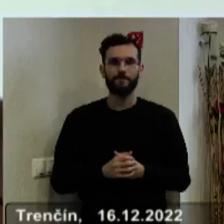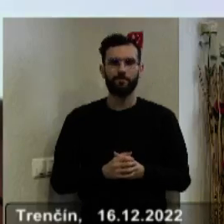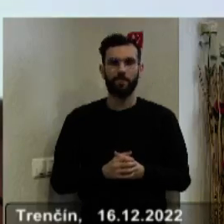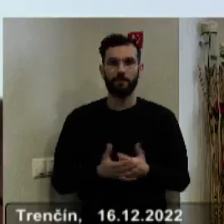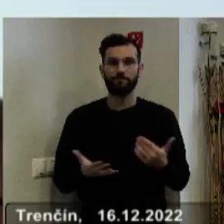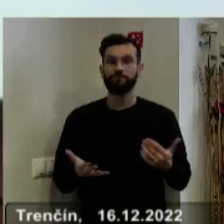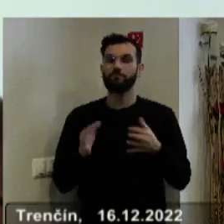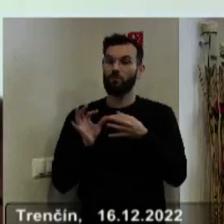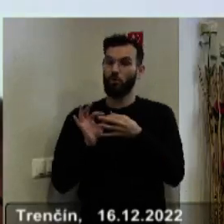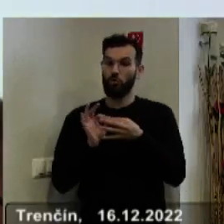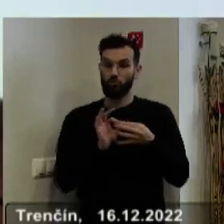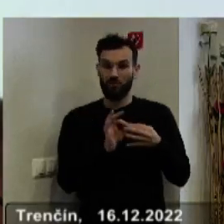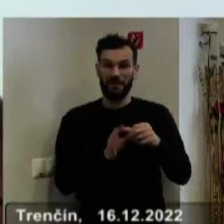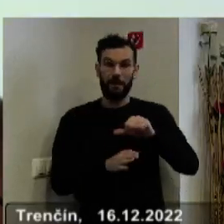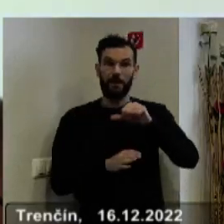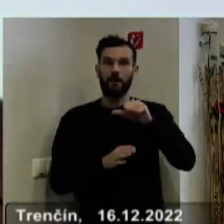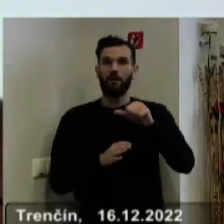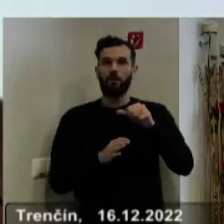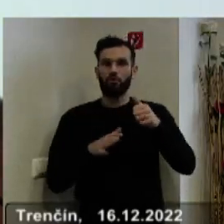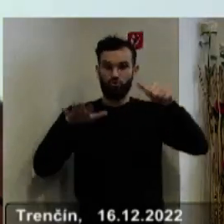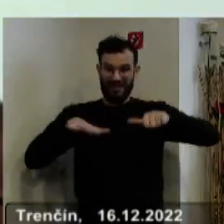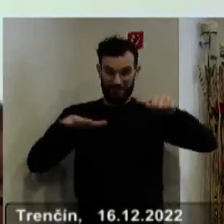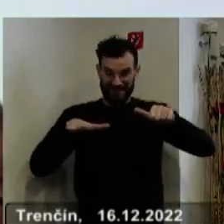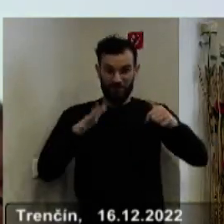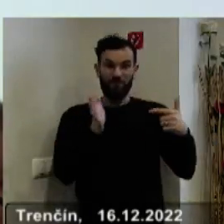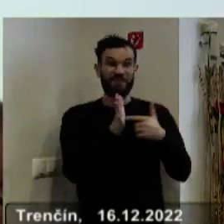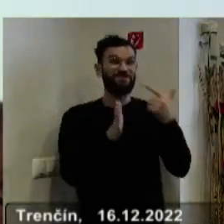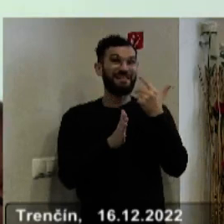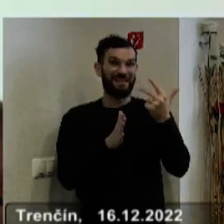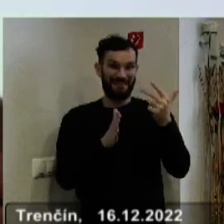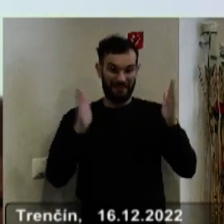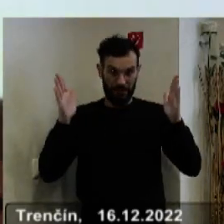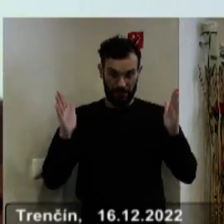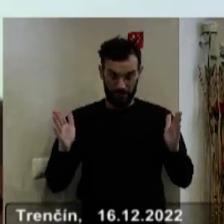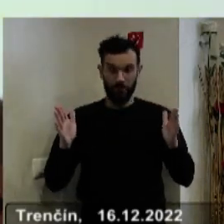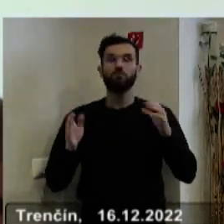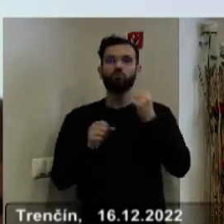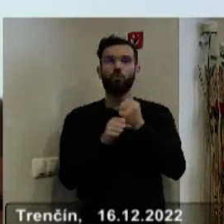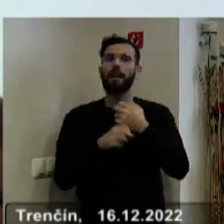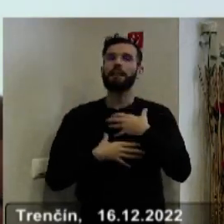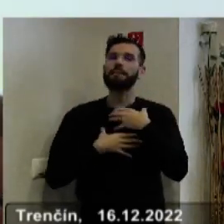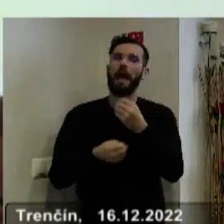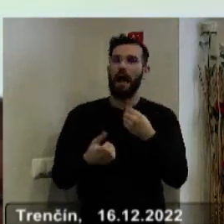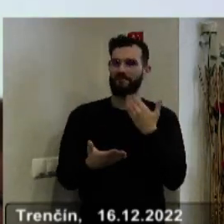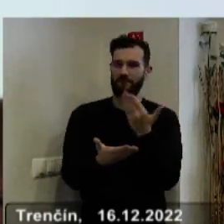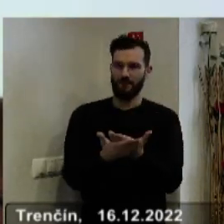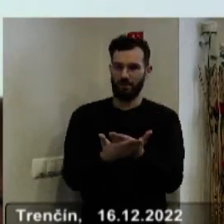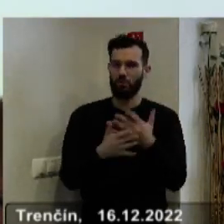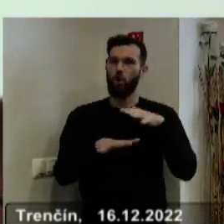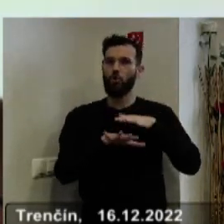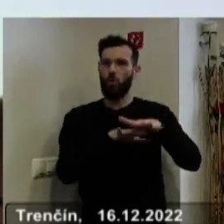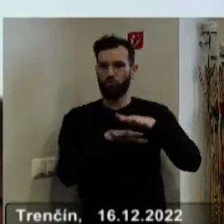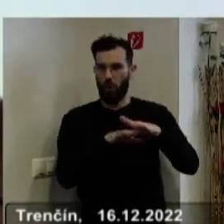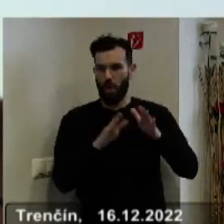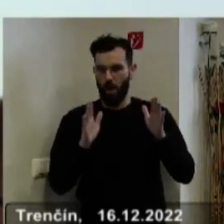Čo sa týka prvého pôr roku 2023 boli návrhnuté kontroly, ktoré vyplývajú